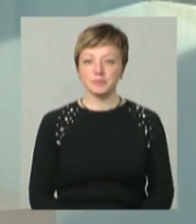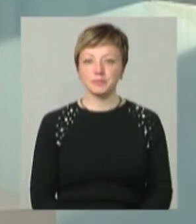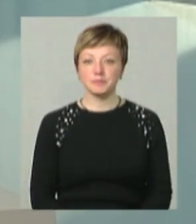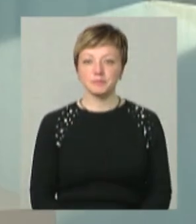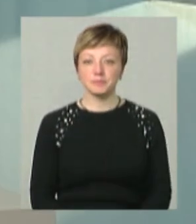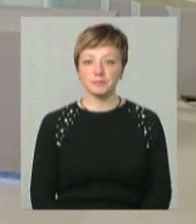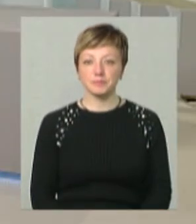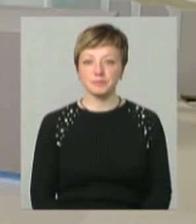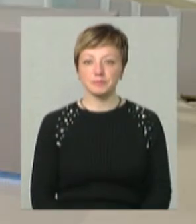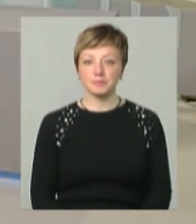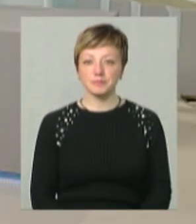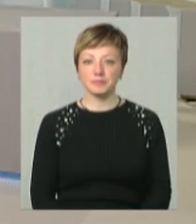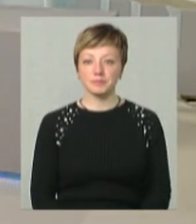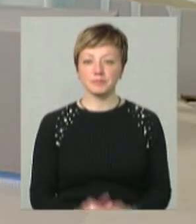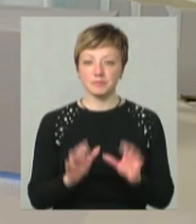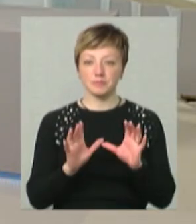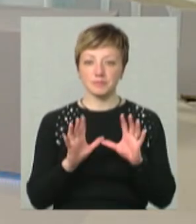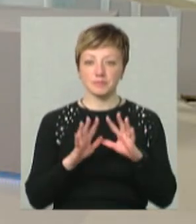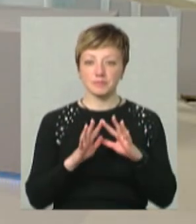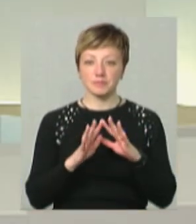Беремо пальчик до пальчика, приєднуємо.